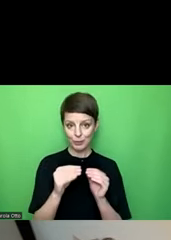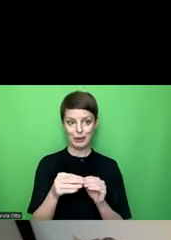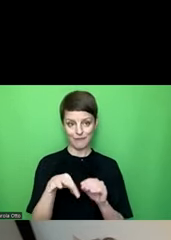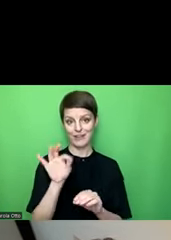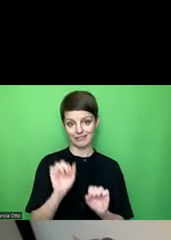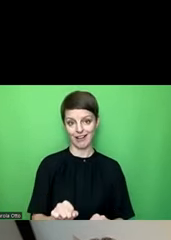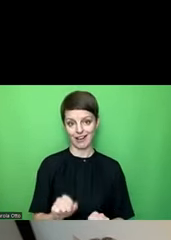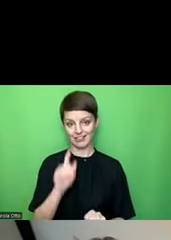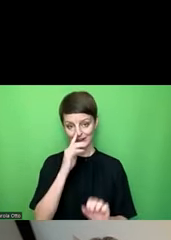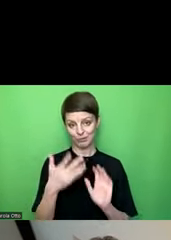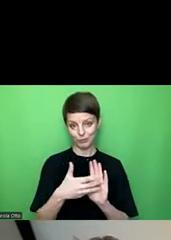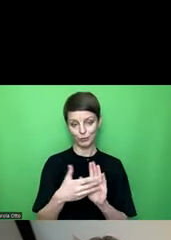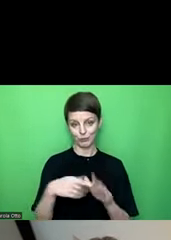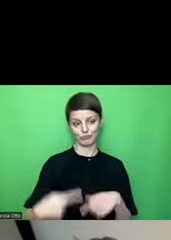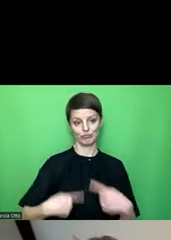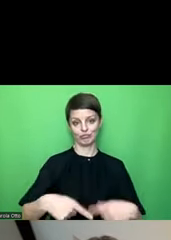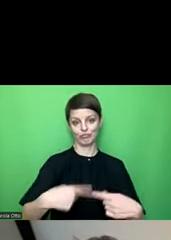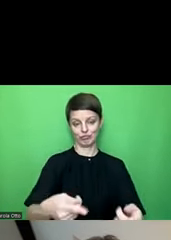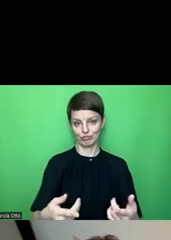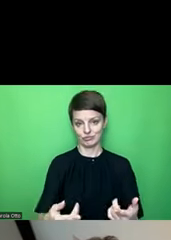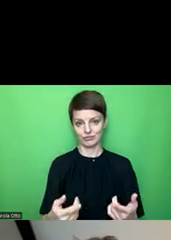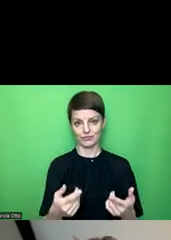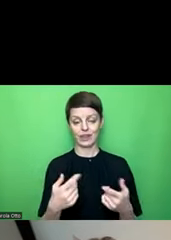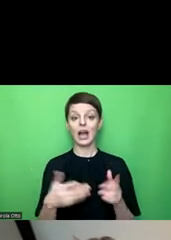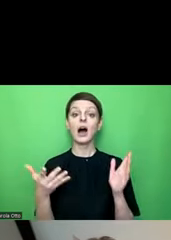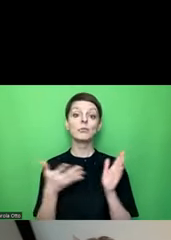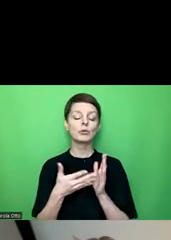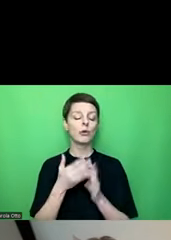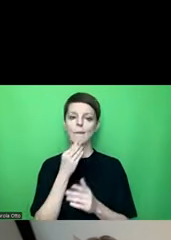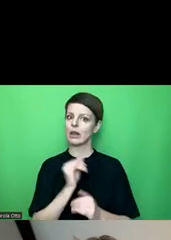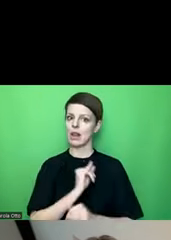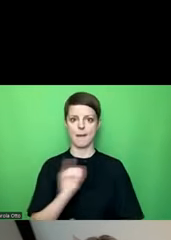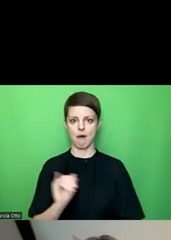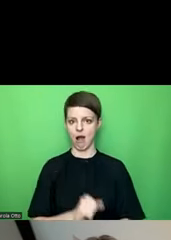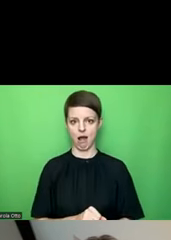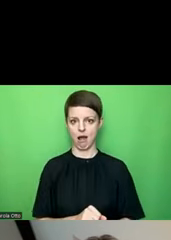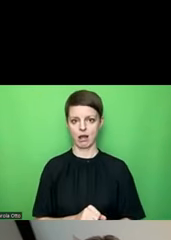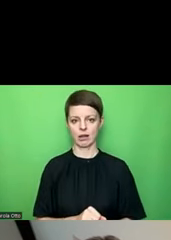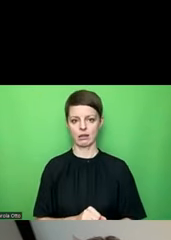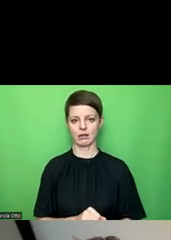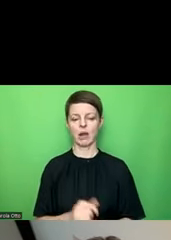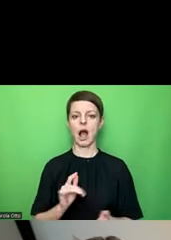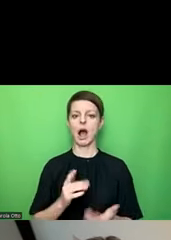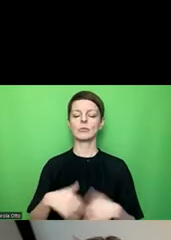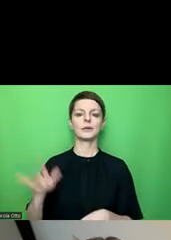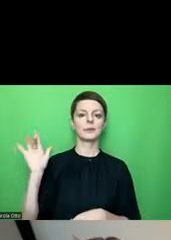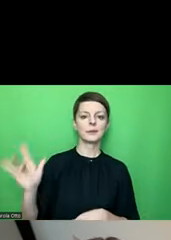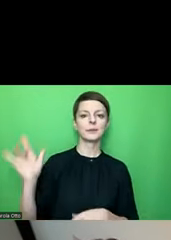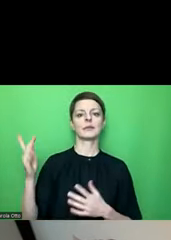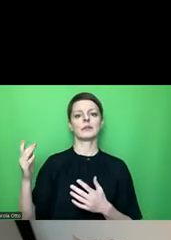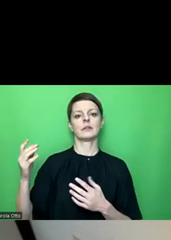man die Prüfung durchlaufen lässt. Die Prüfung ist übrigens zu empfehlen, kann man immer mitlaufen lassen, dann sieht man hier unten